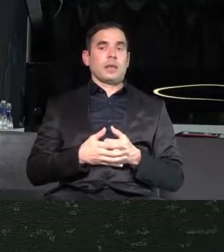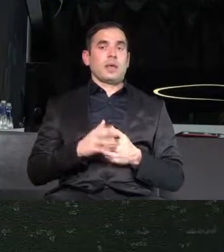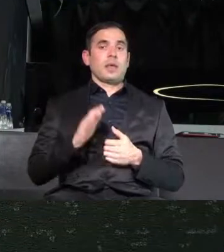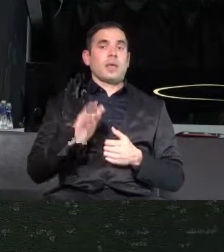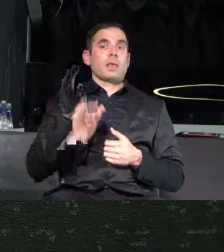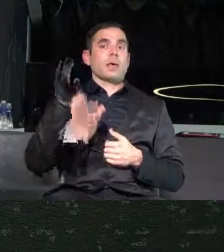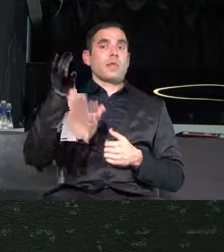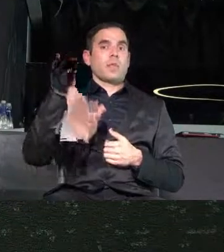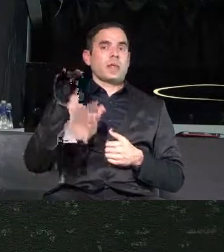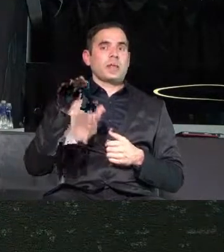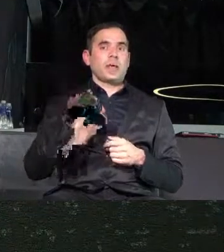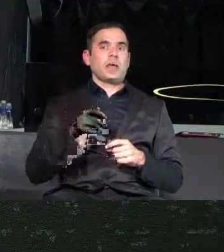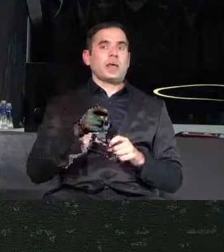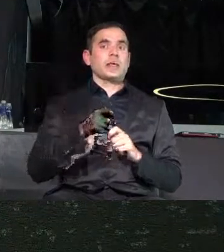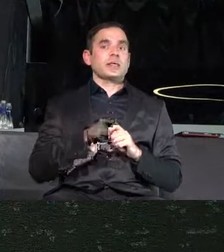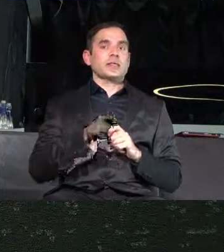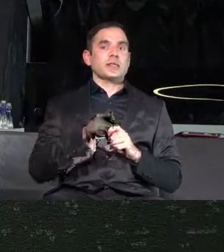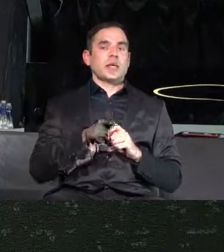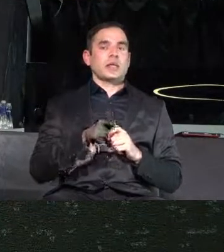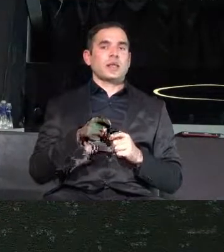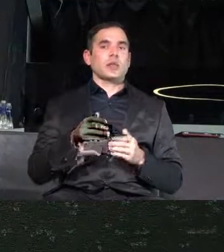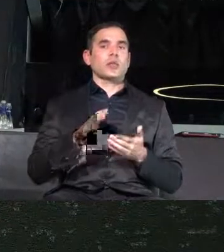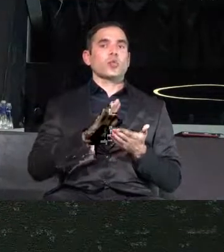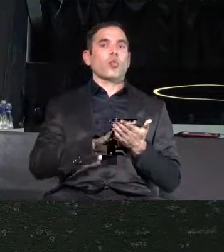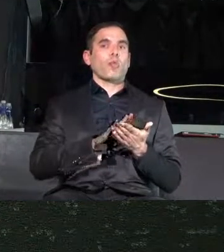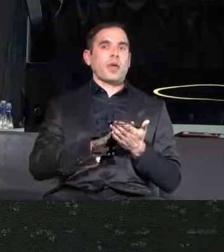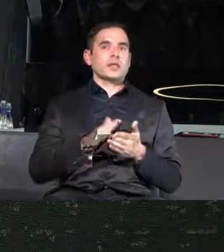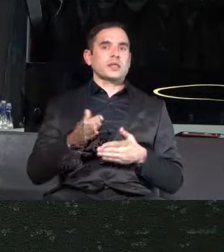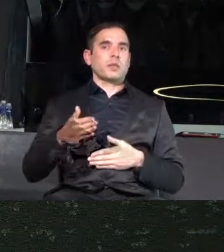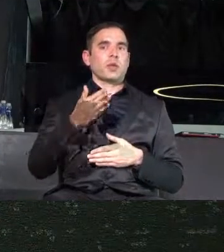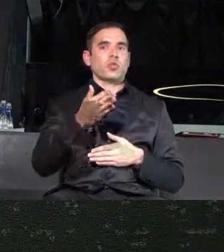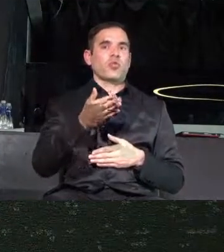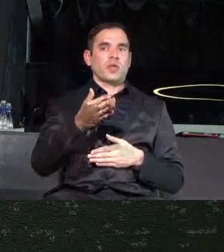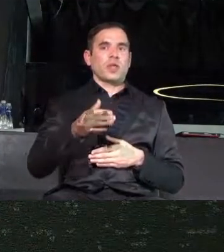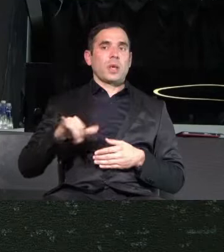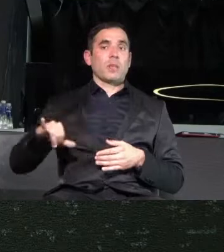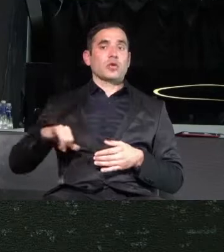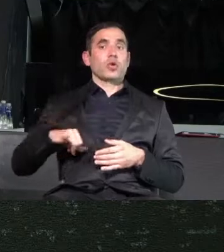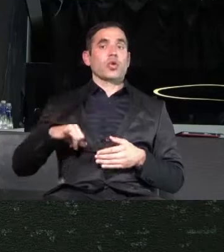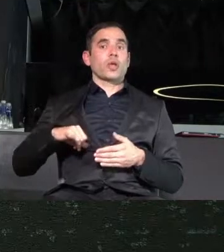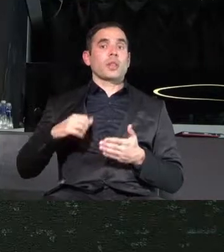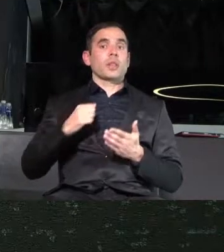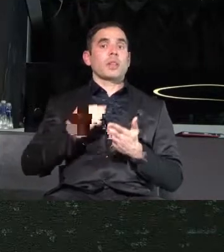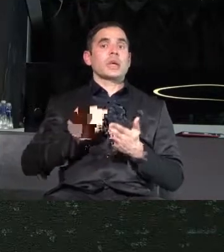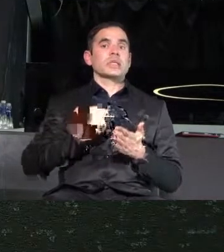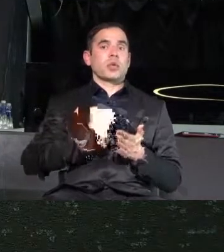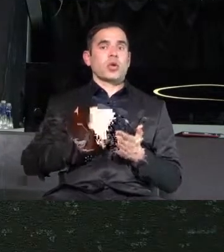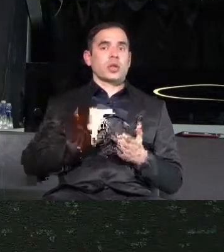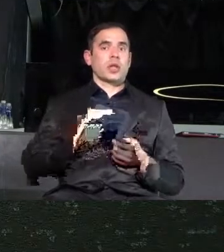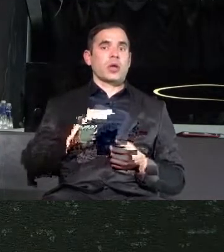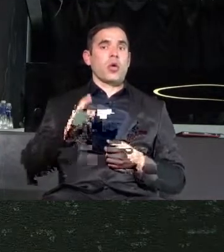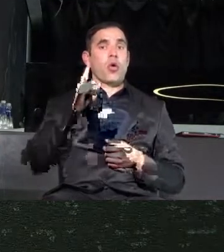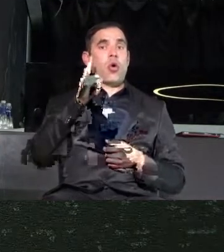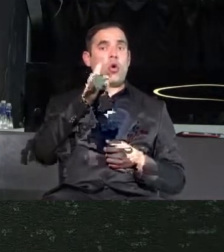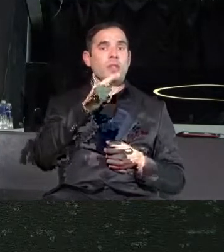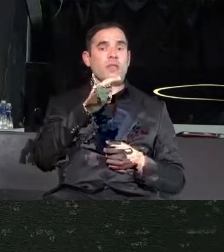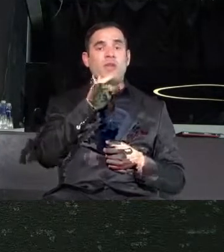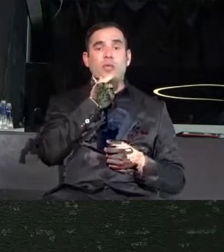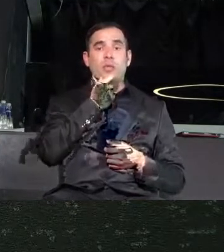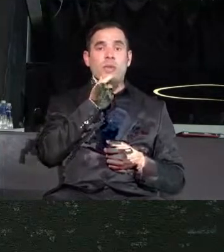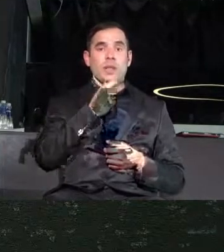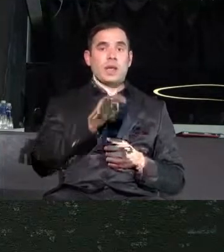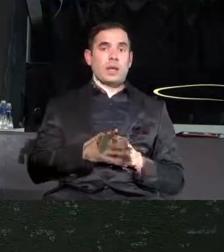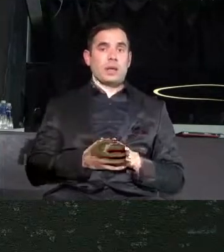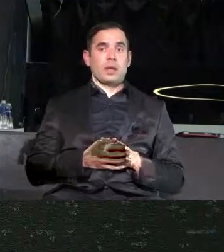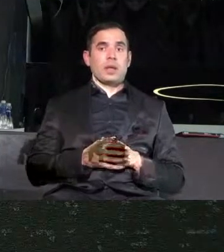издаден документ за пътуване, международен паспорт, ето този и същия, само че от Великобритания, на